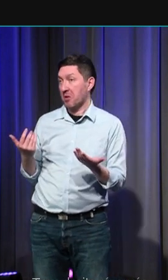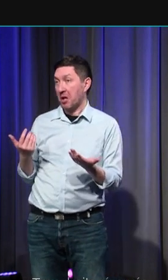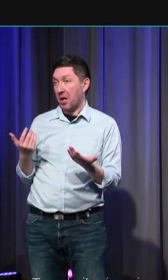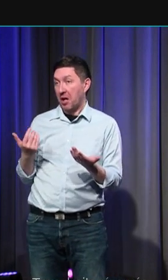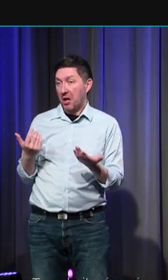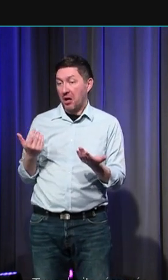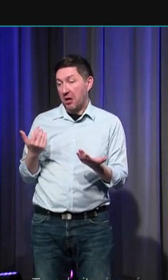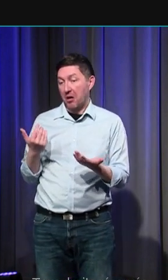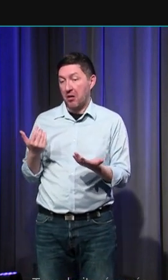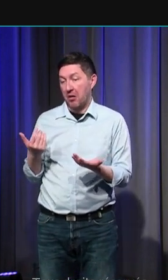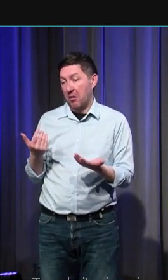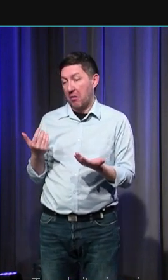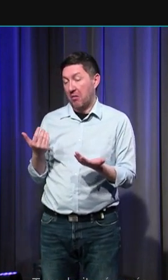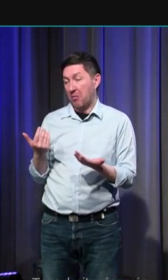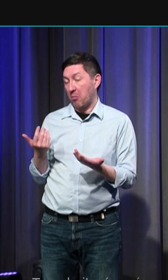baptême et donc